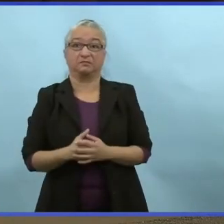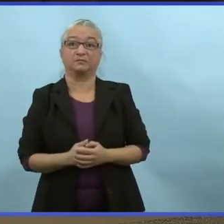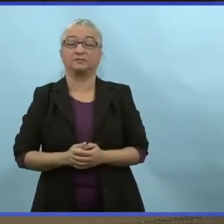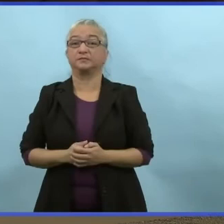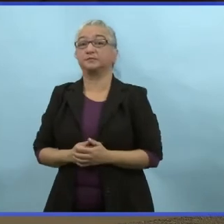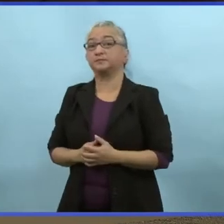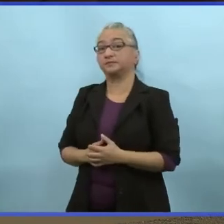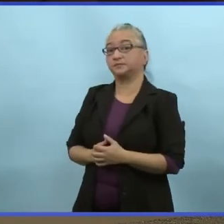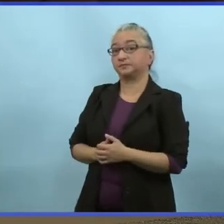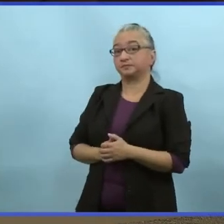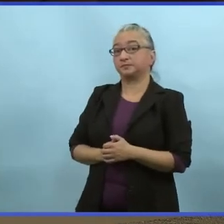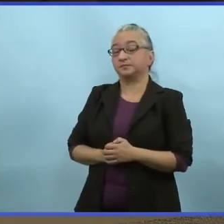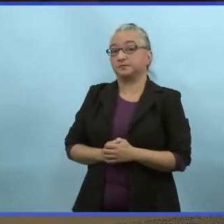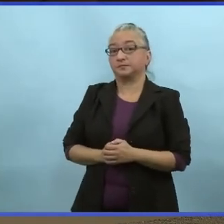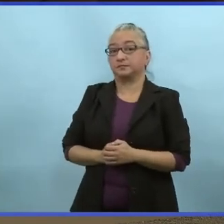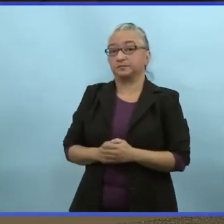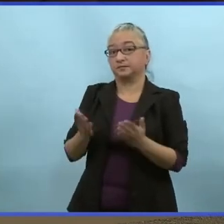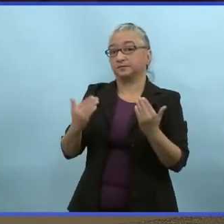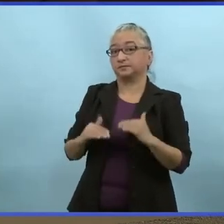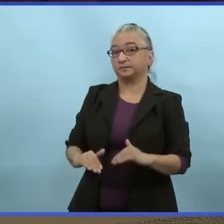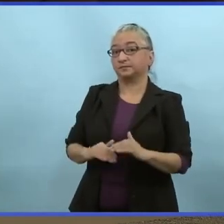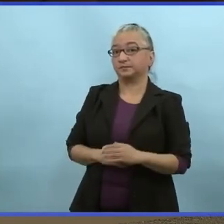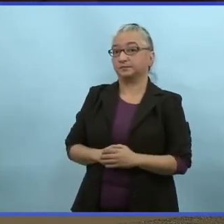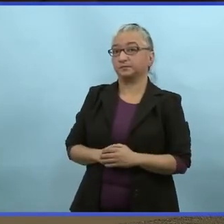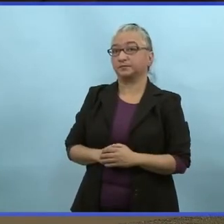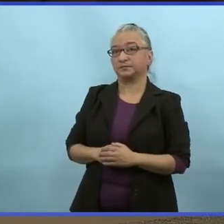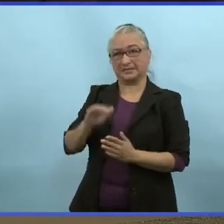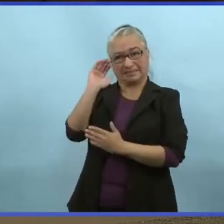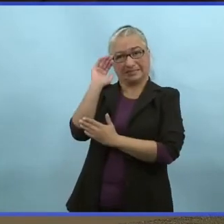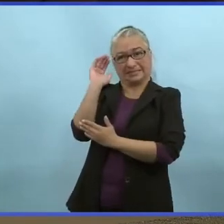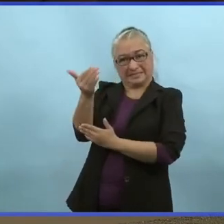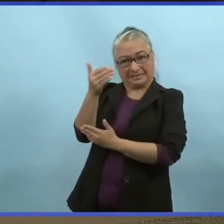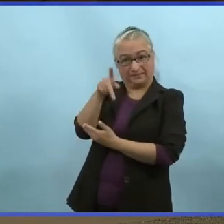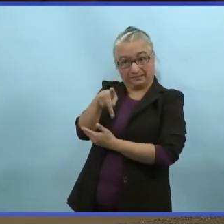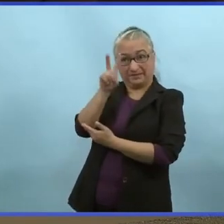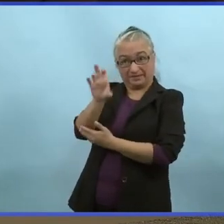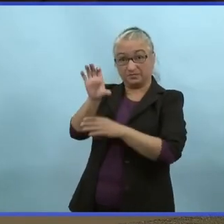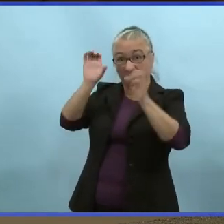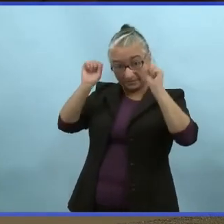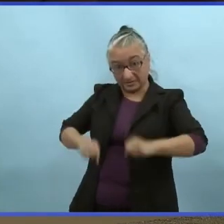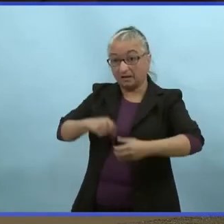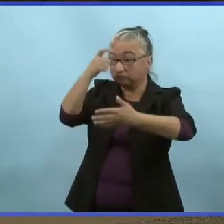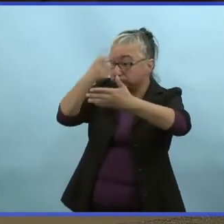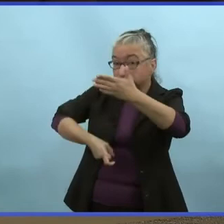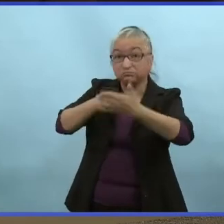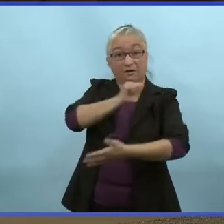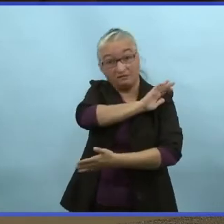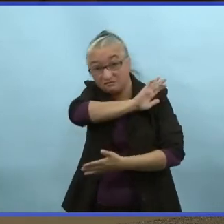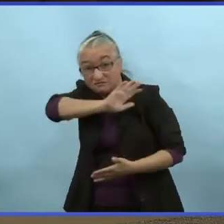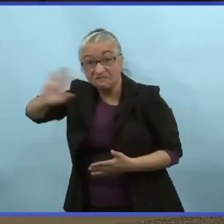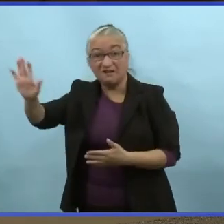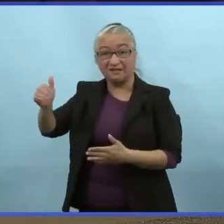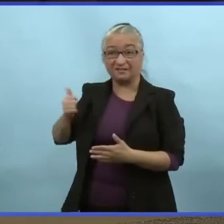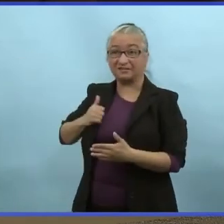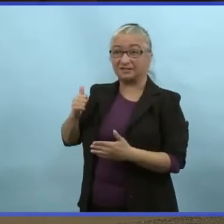On dirait que le code QR du Manitoba sera redondant quand le